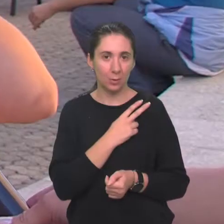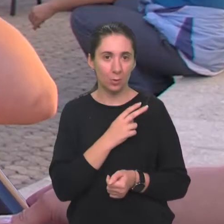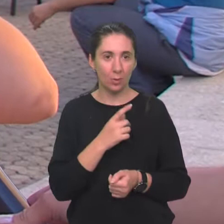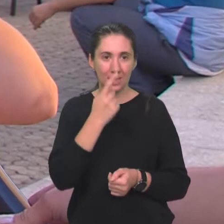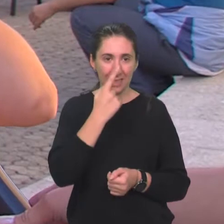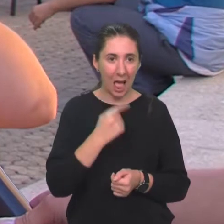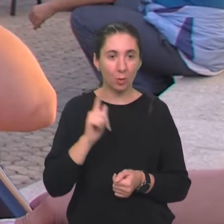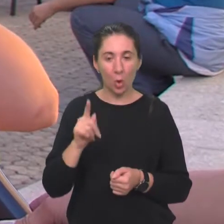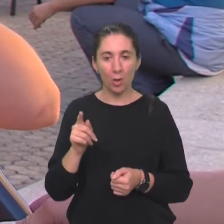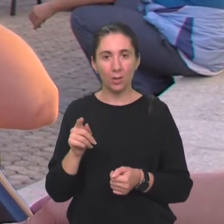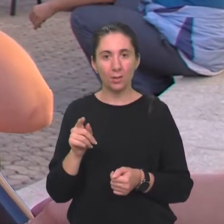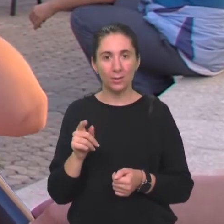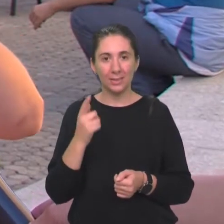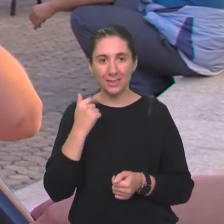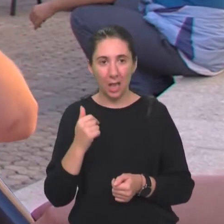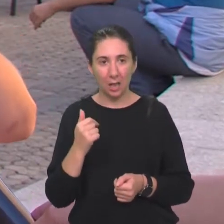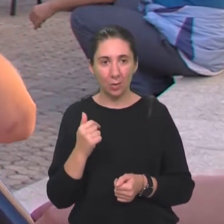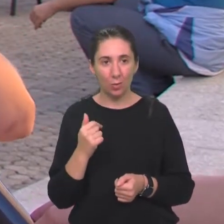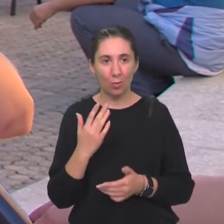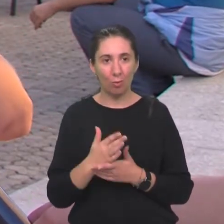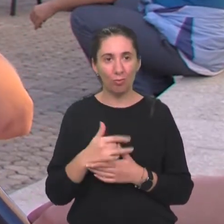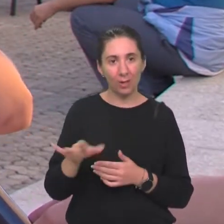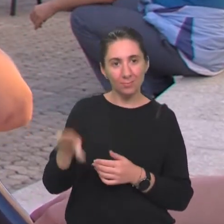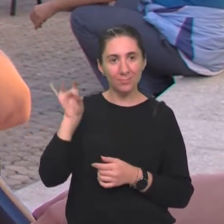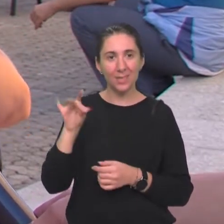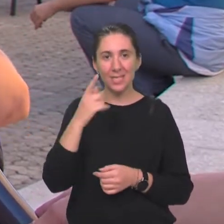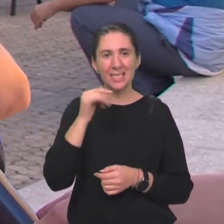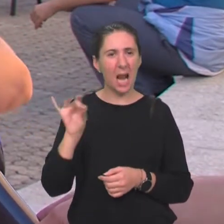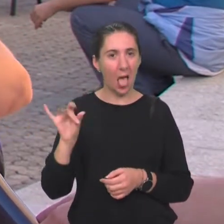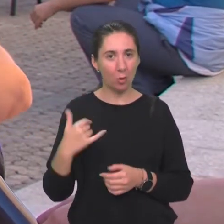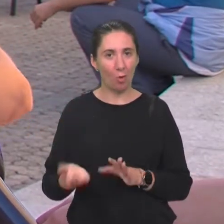slatkog i slatkog biram uvijek slano.